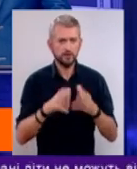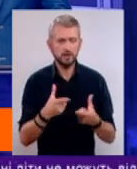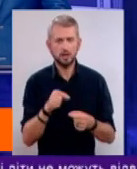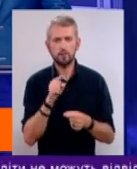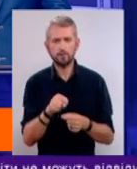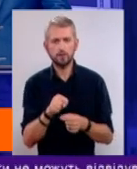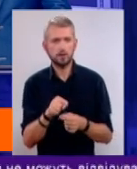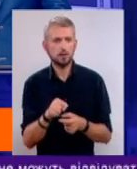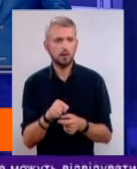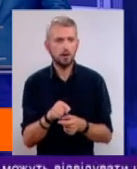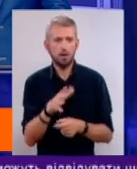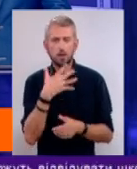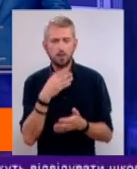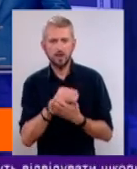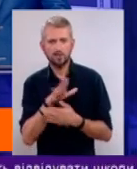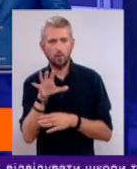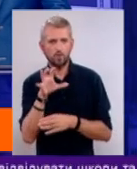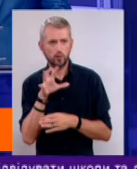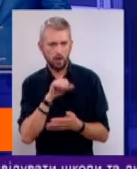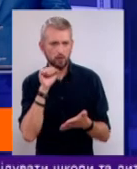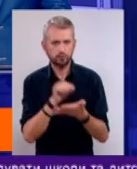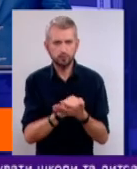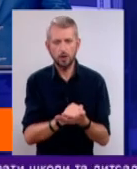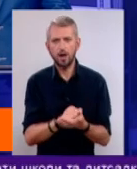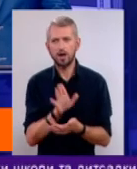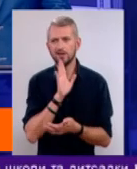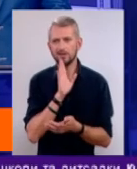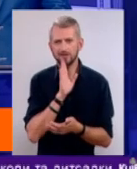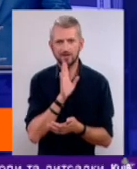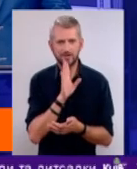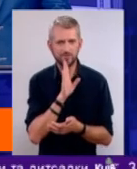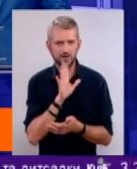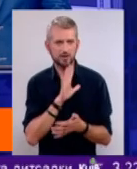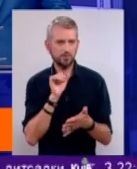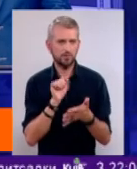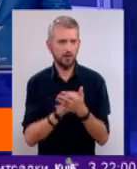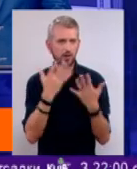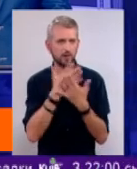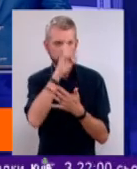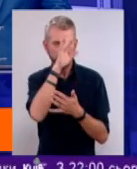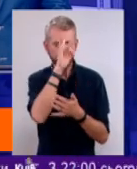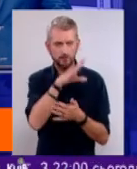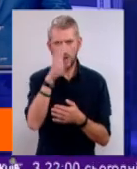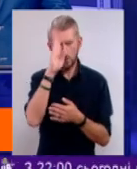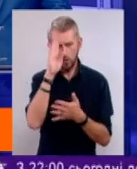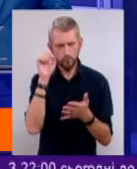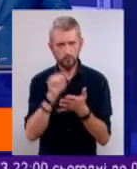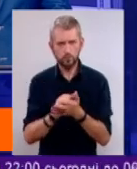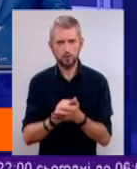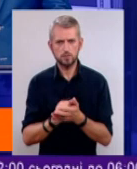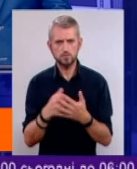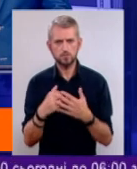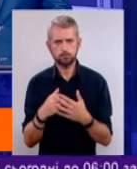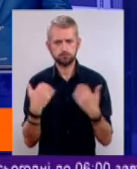він начепив не свою фотографію, а якоїсь там дівчинки цепляють, якихсь кінодів хлопчики цепляють, накачених,